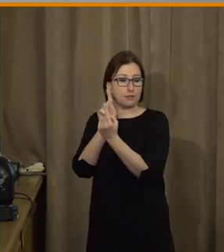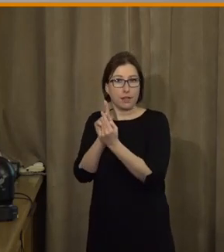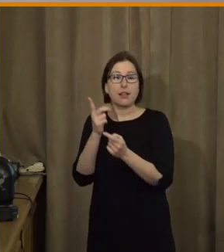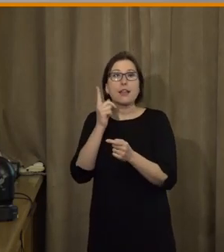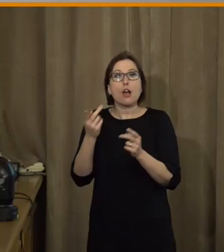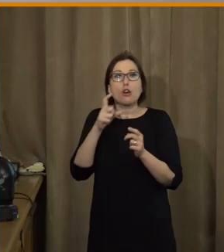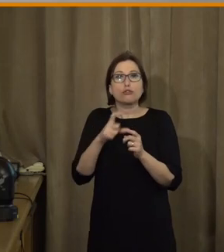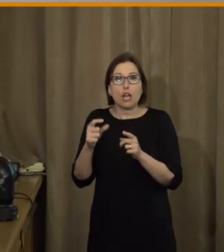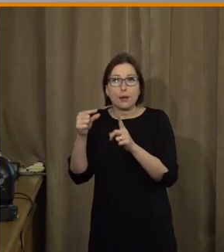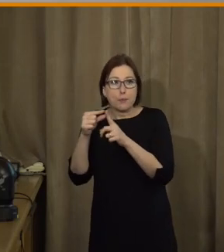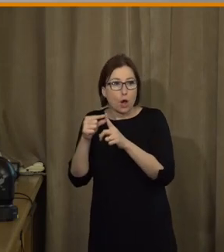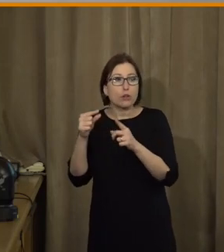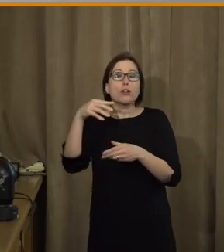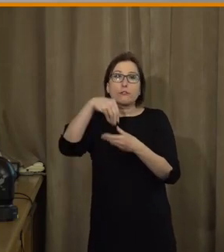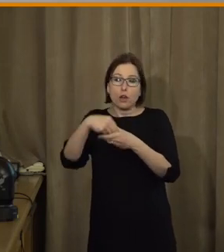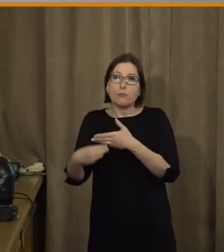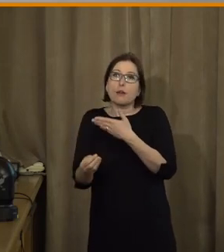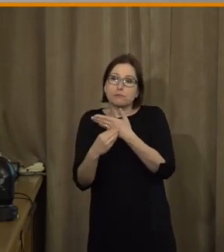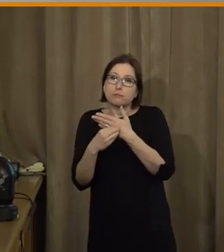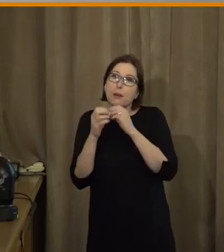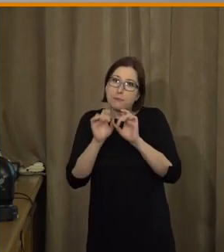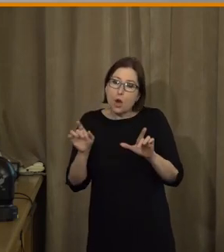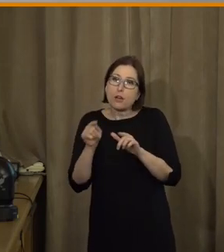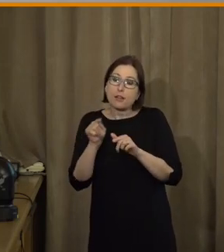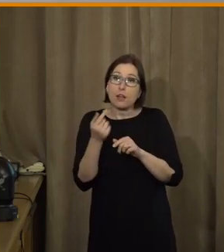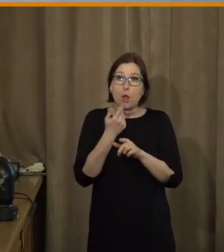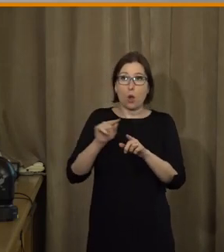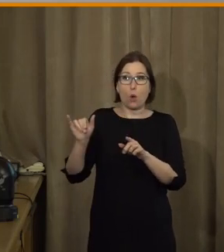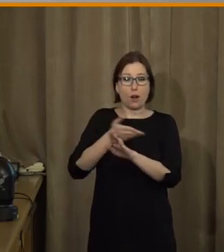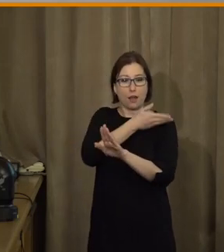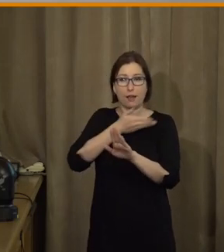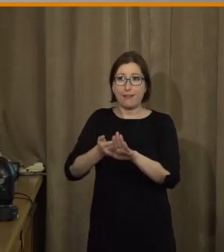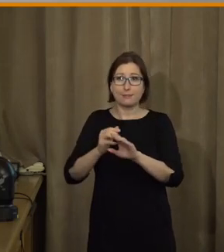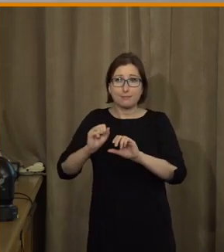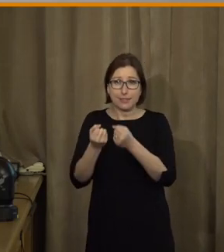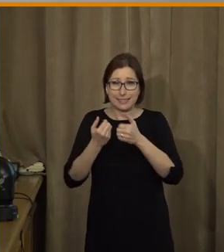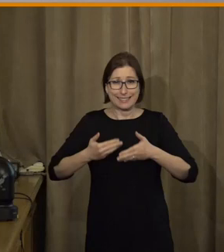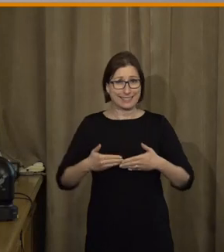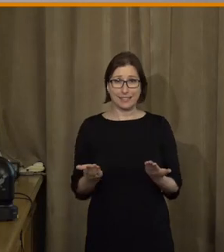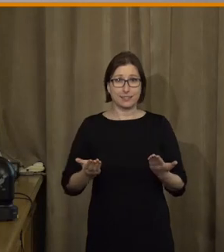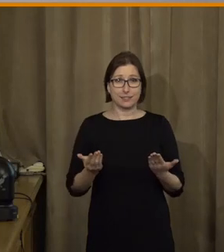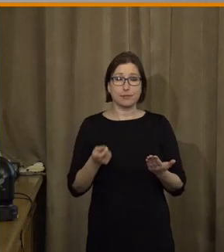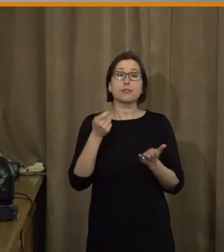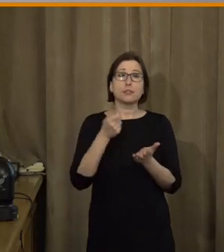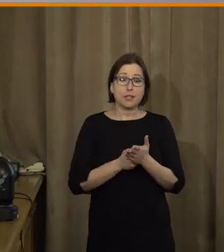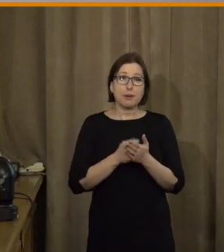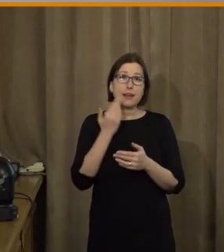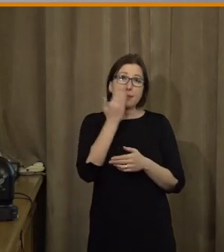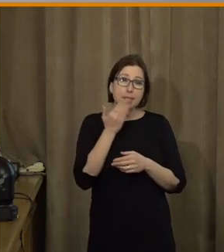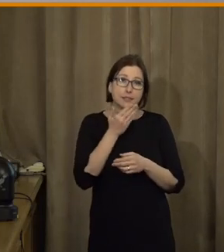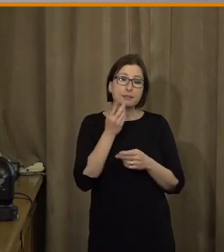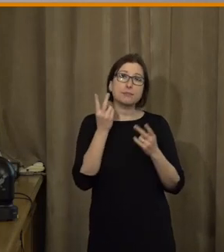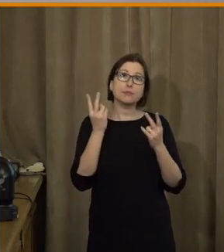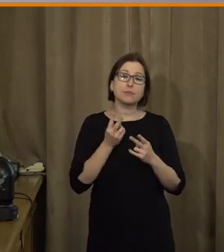checkpointu, neslyšel jsem, že by za těch několik let vůbec se v tom udělal jediný krok, takže tohle myslím, že